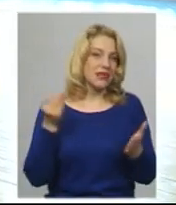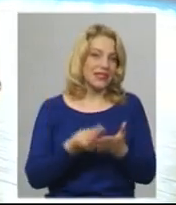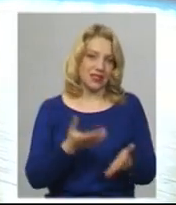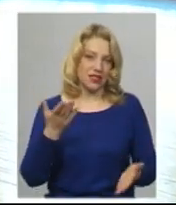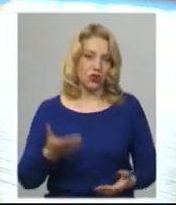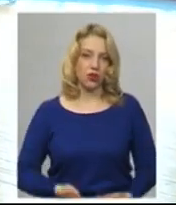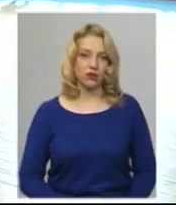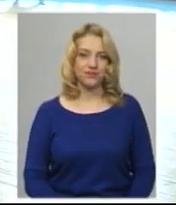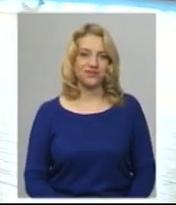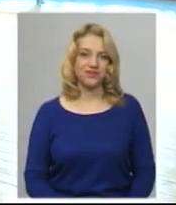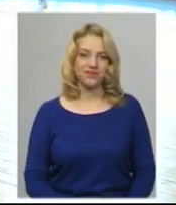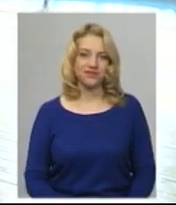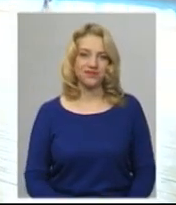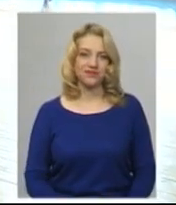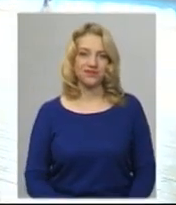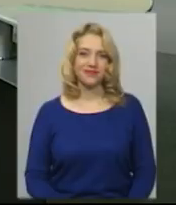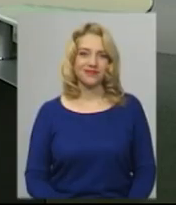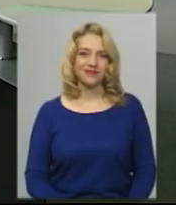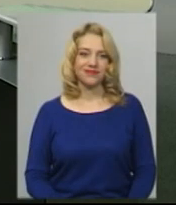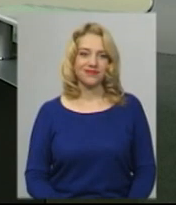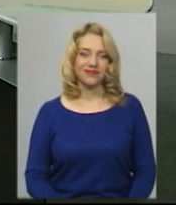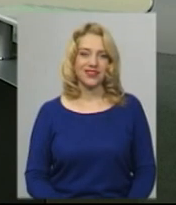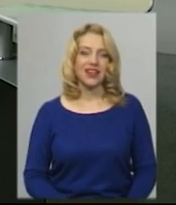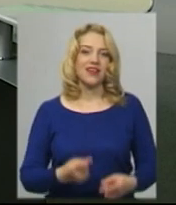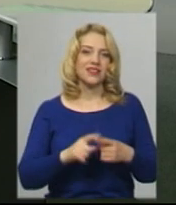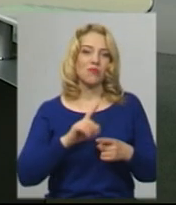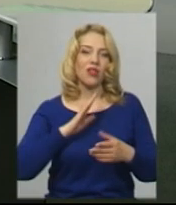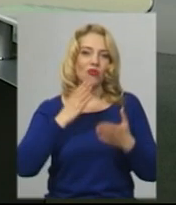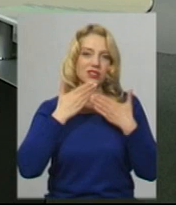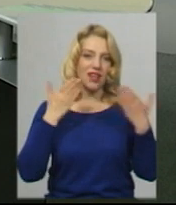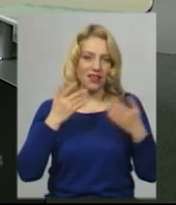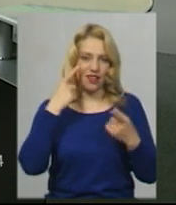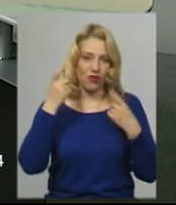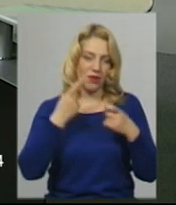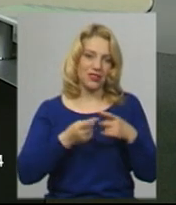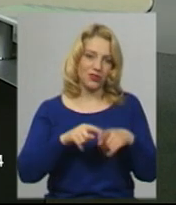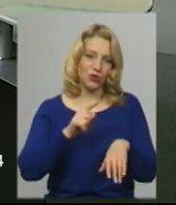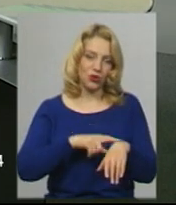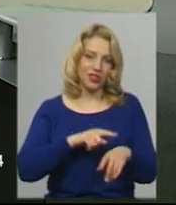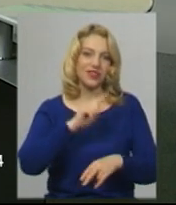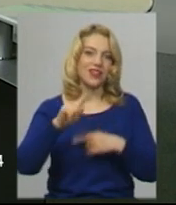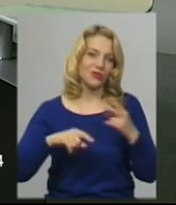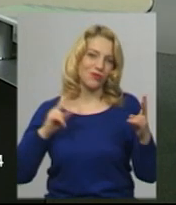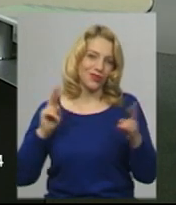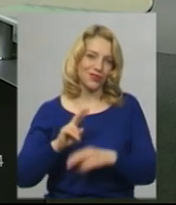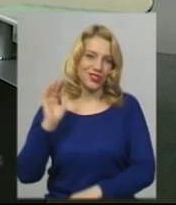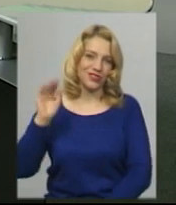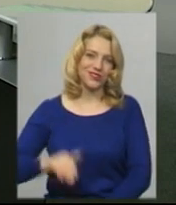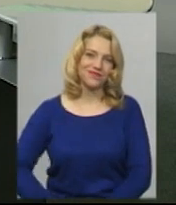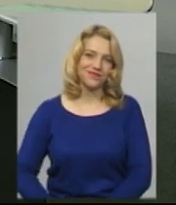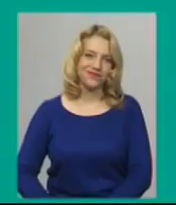Дем'ян Цегольник. Новини на Суспільному. Хмельницький. Це була остання інформація на цю годину. Побачимось о 20.30.